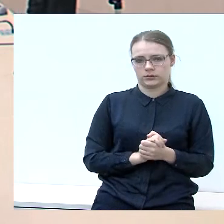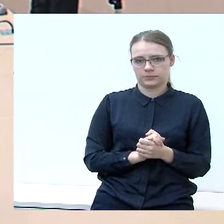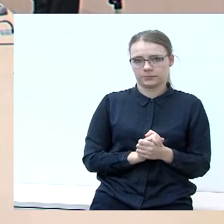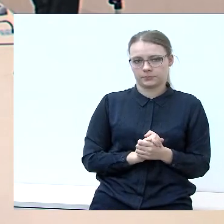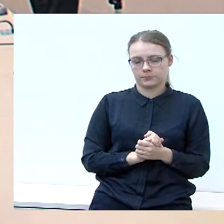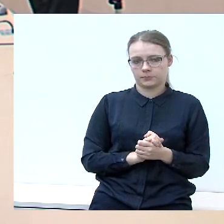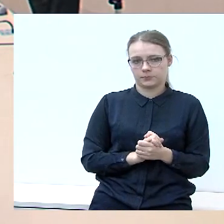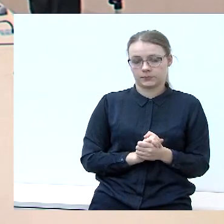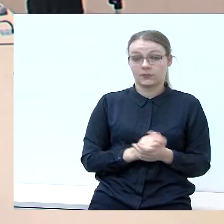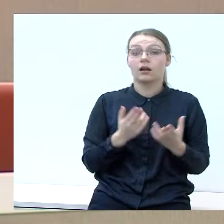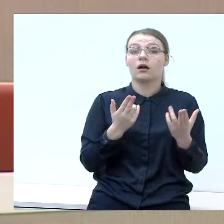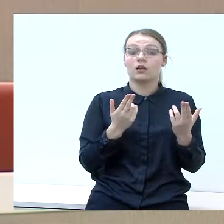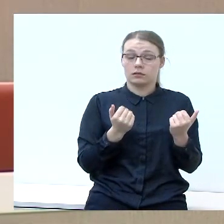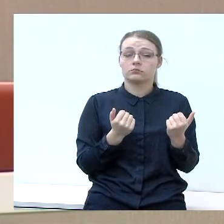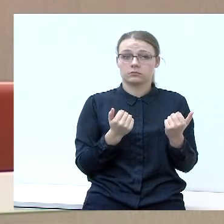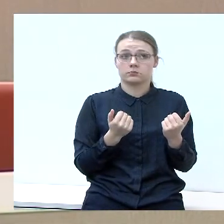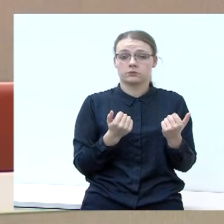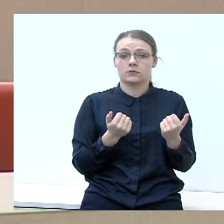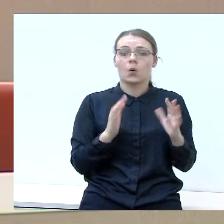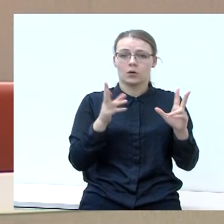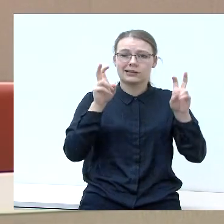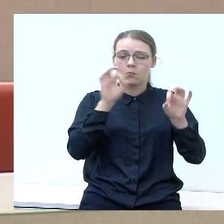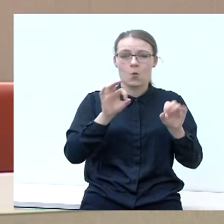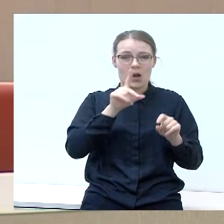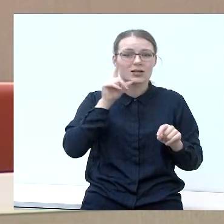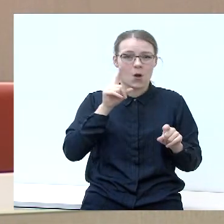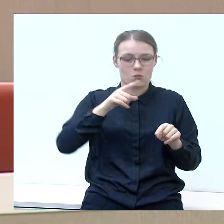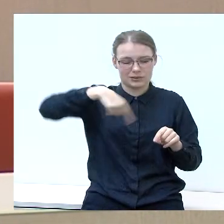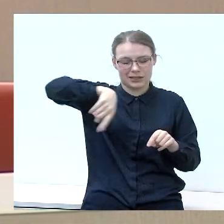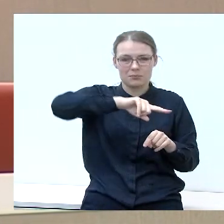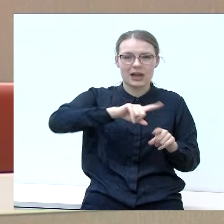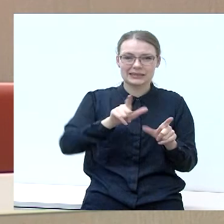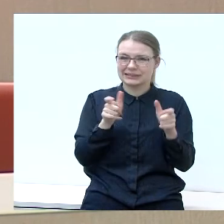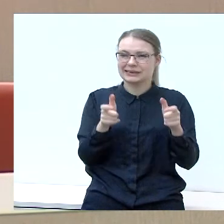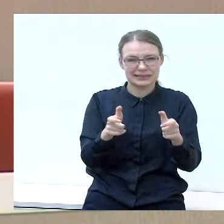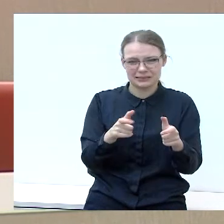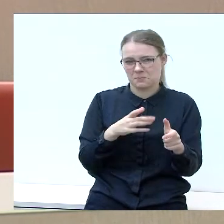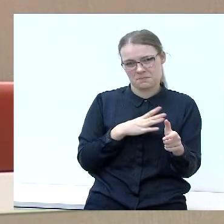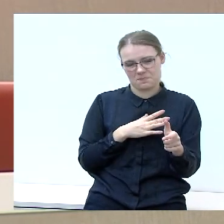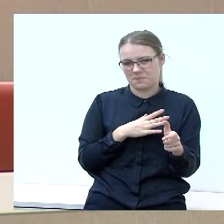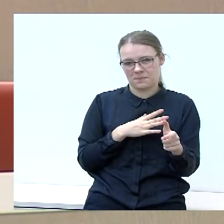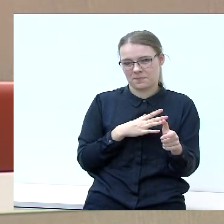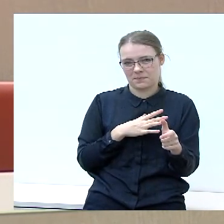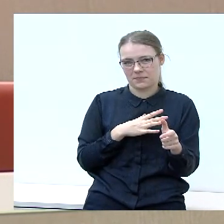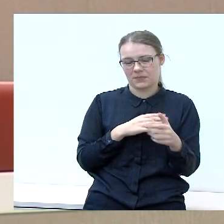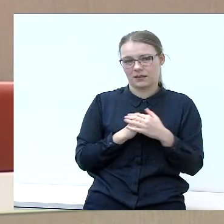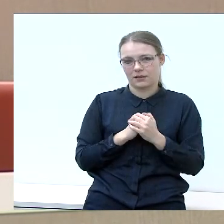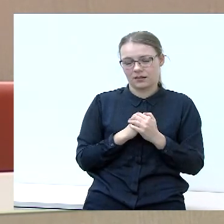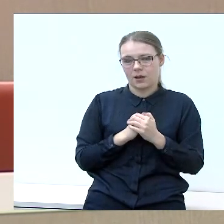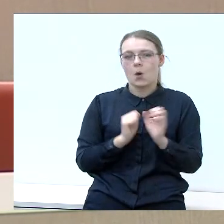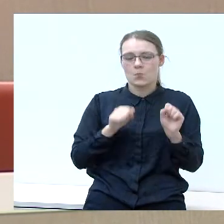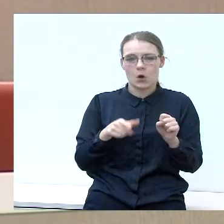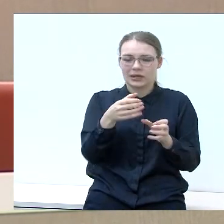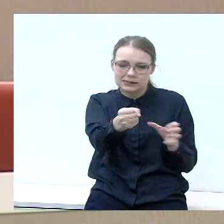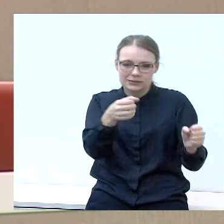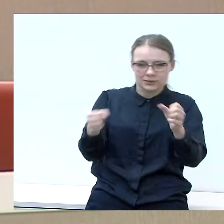Taip, kas lėčia jaunimą, tai iš tikrųjų mes jau nesulaikysim. Sulaikysim ir tik tai keletą tų žmonių,